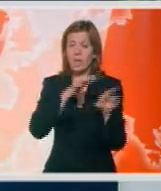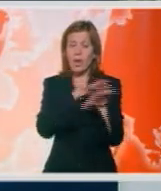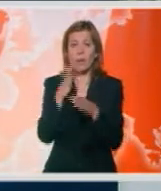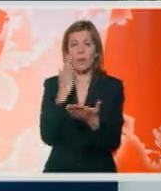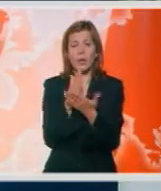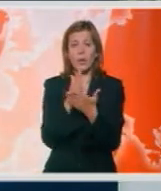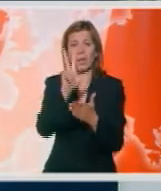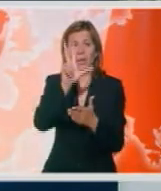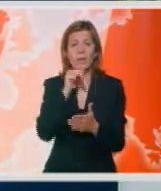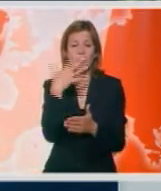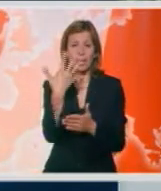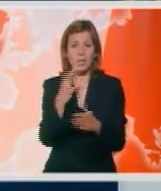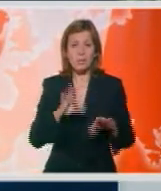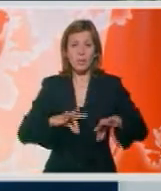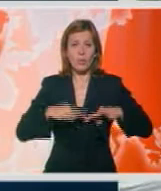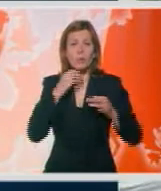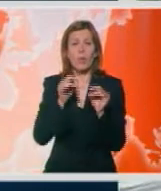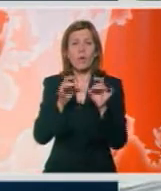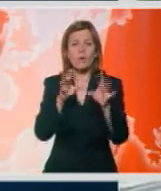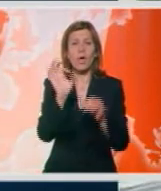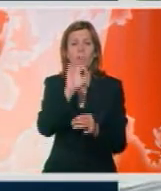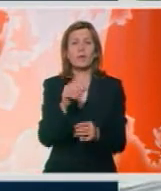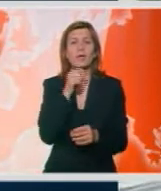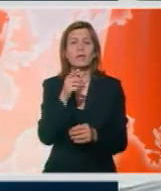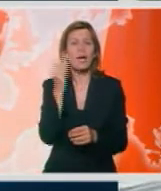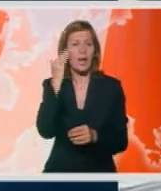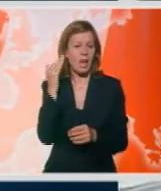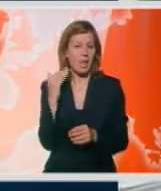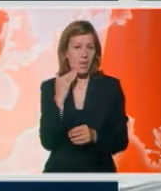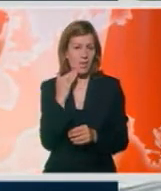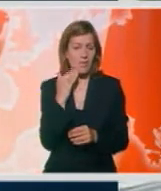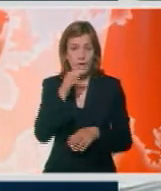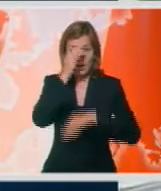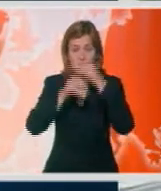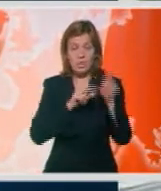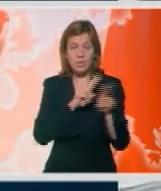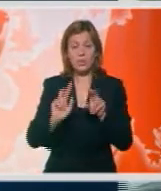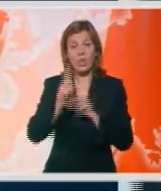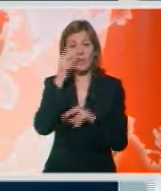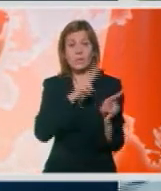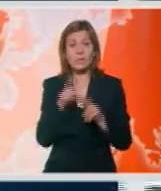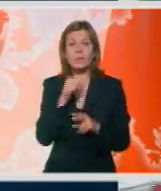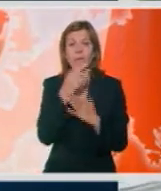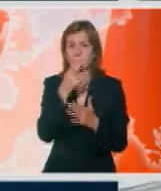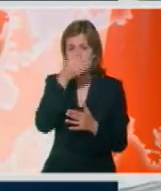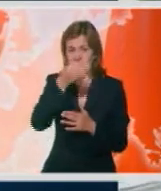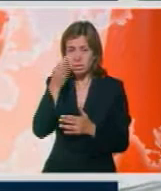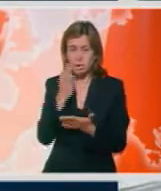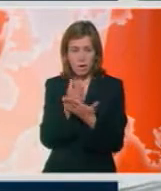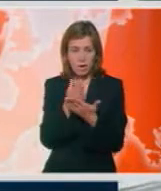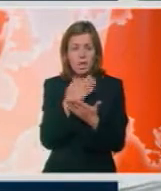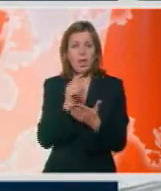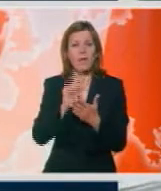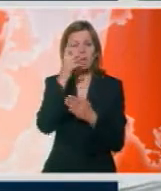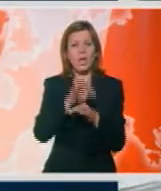dogodio u 3,5 u ulici Ođujovičić Rite u Kraljevu, da je ispražni sudija Višeg sude izvršio uviđaju, prisustvo Višeg